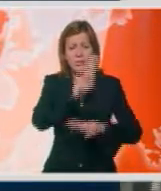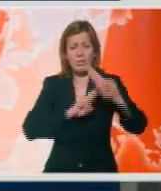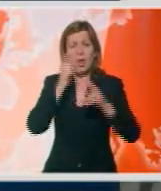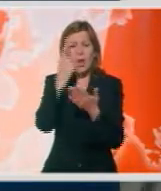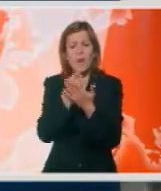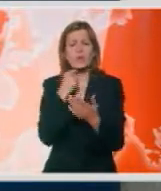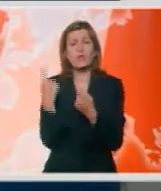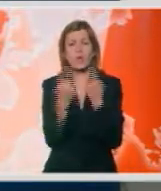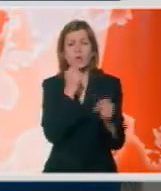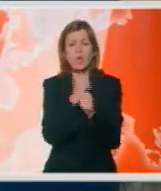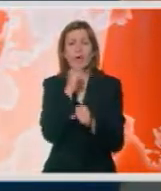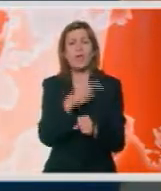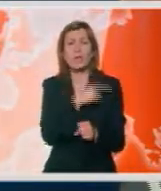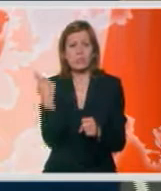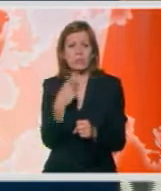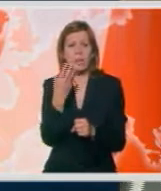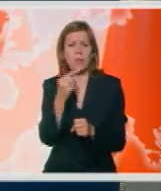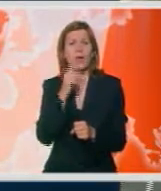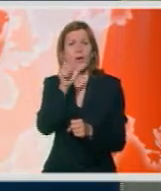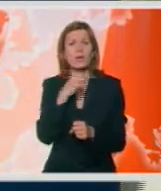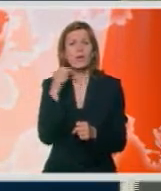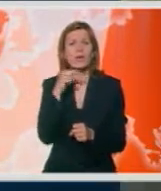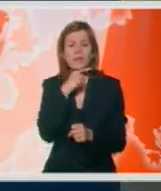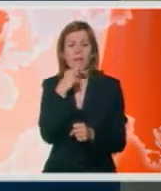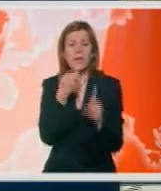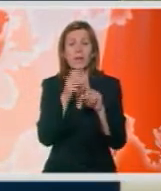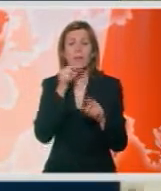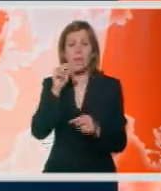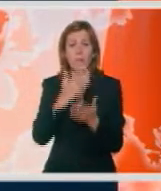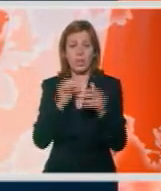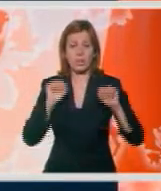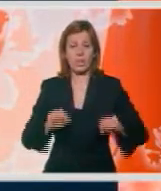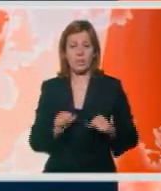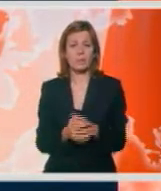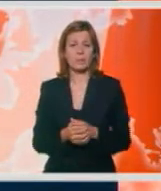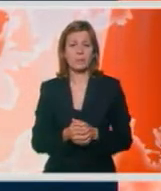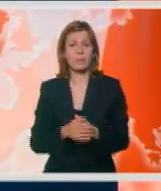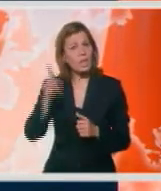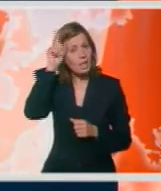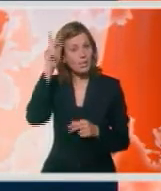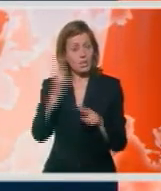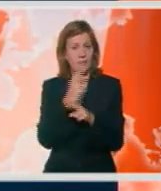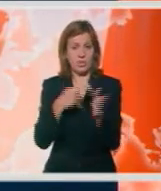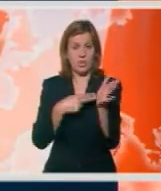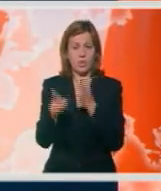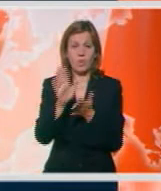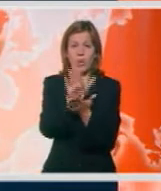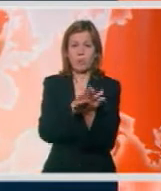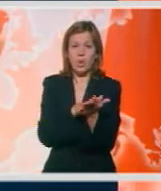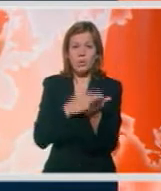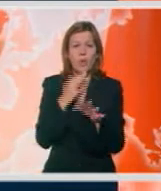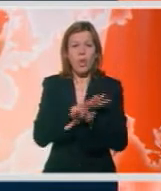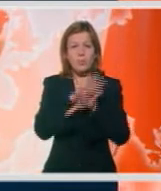uslova rada i likvidacija u vreme režima crvenih mera. Nemačko državno tužilaštvo počelo je